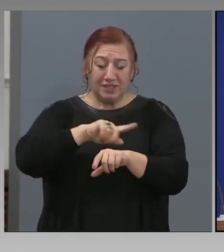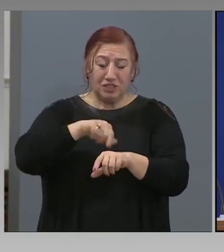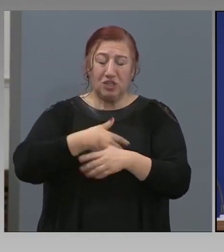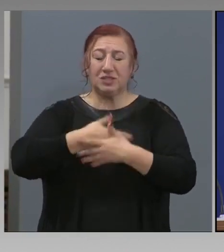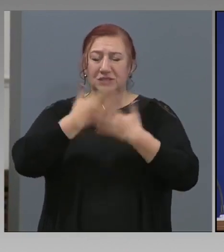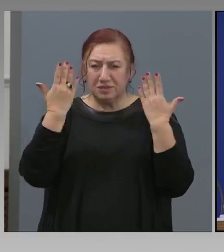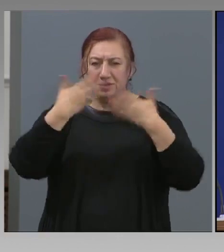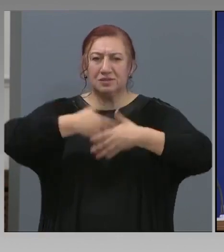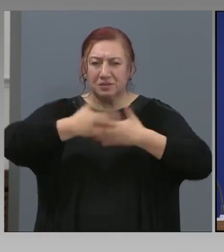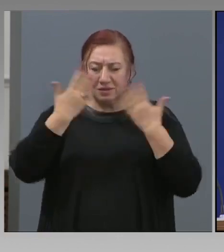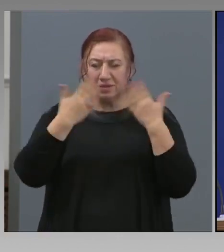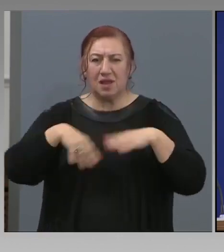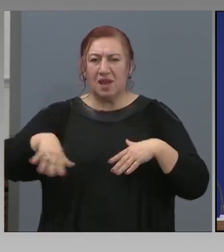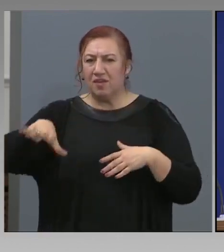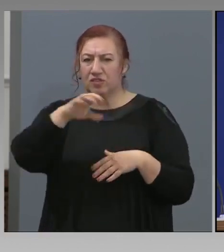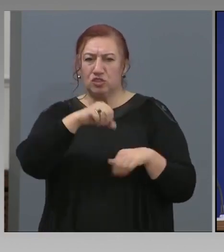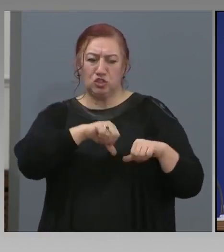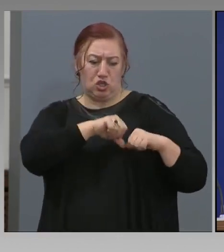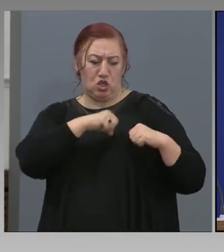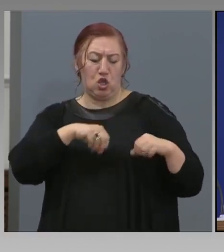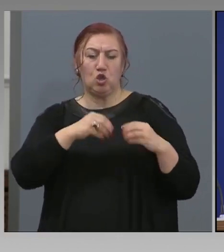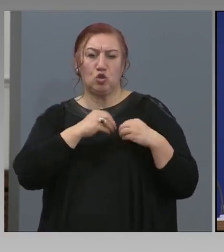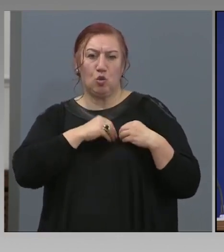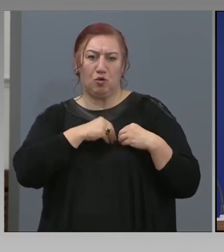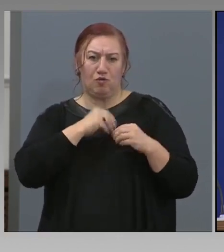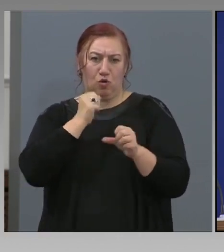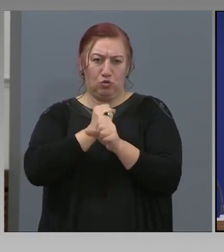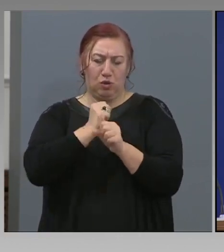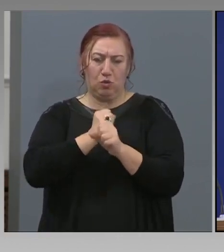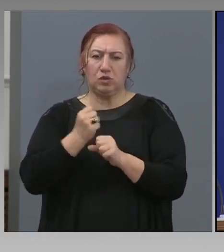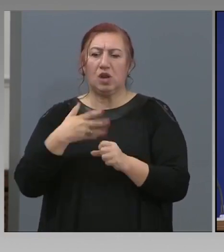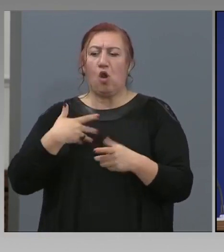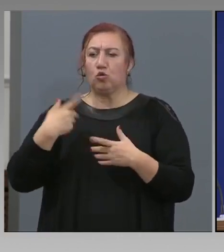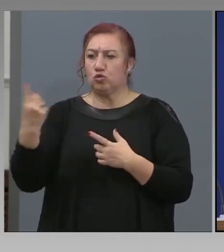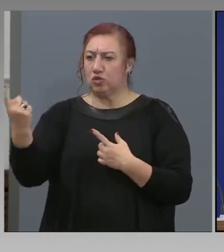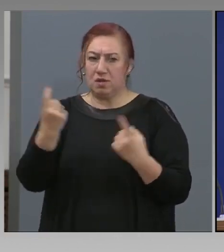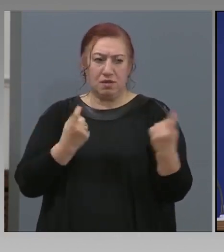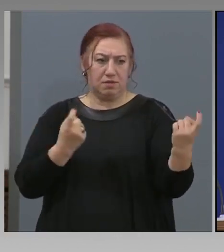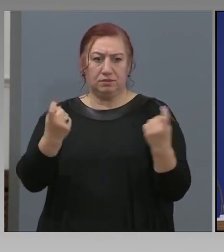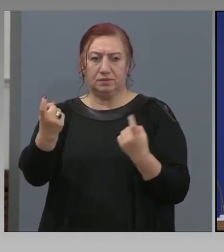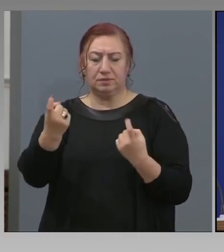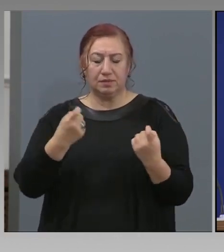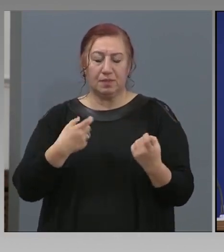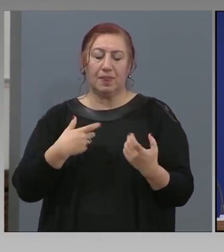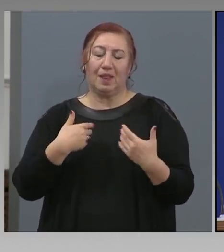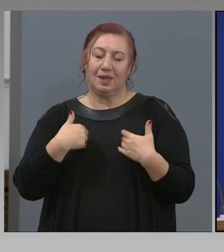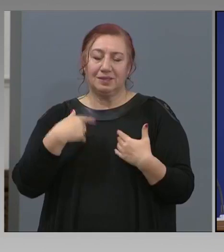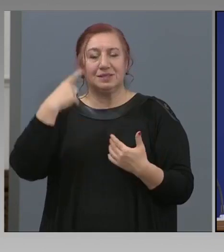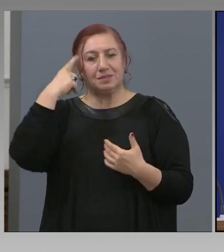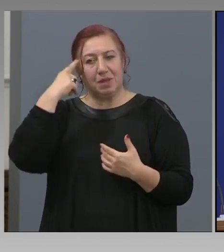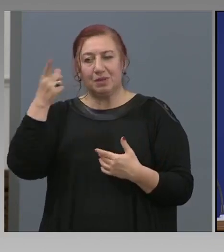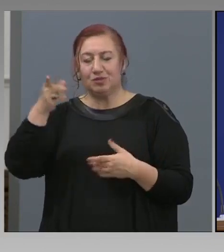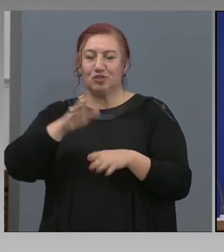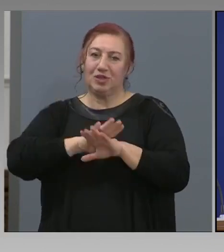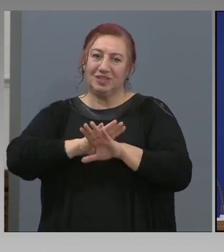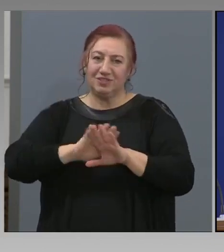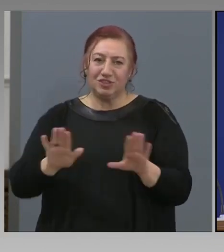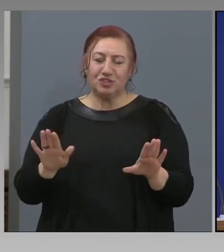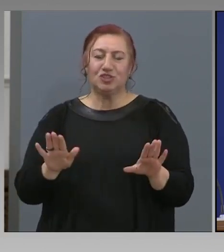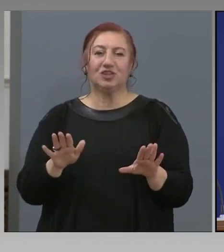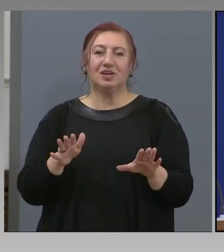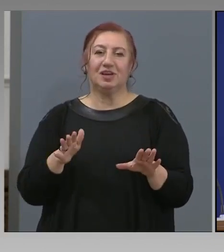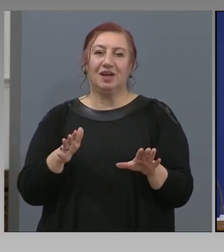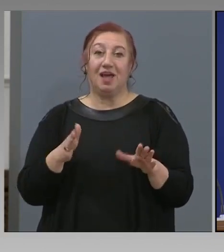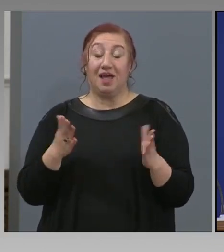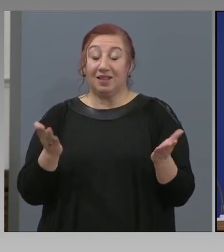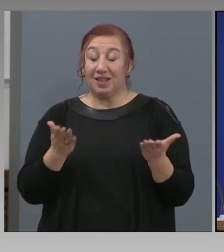бяха на доброволен принцип, само желающи и аз мятам, че свършиха нещо, което поне